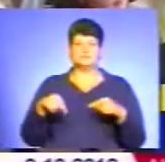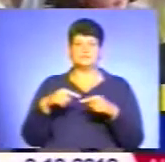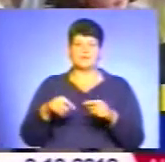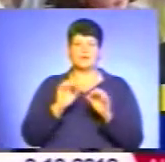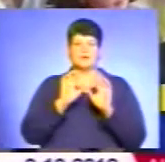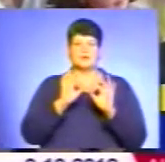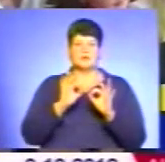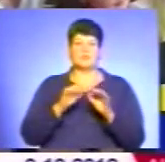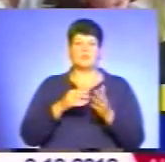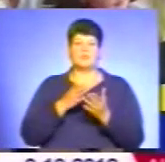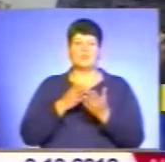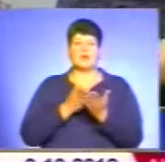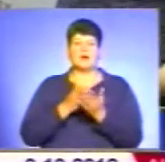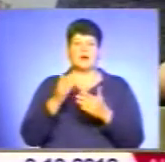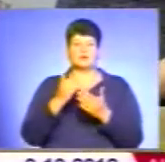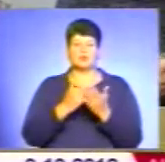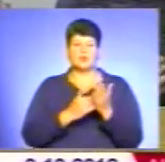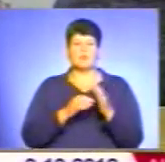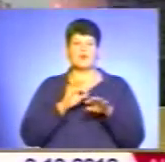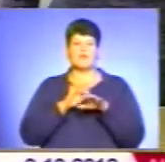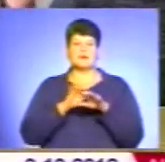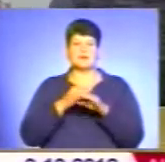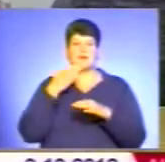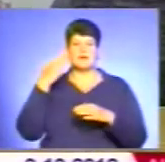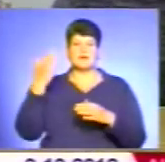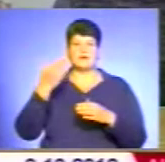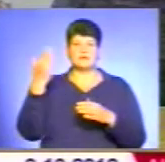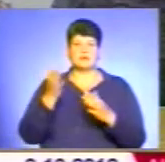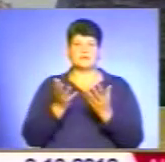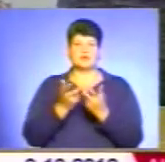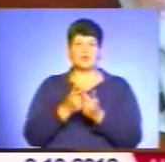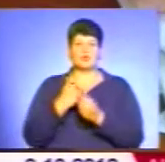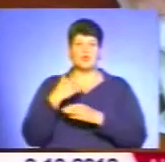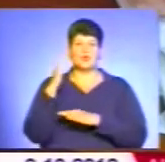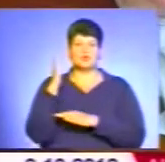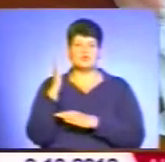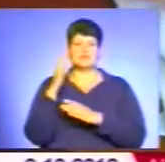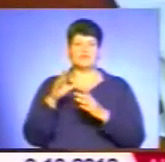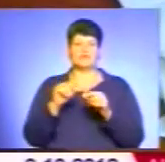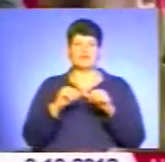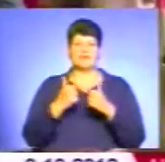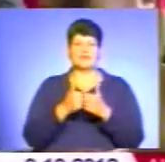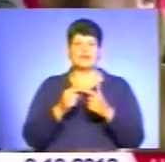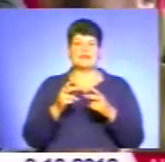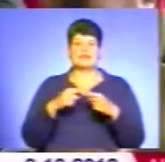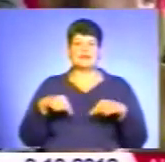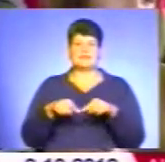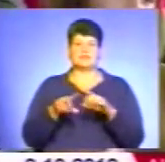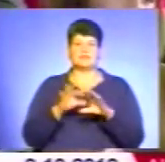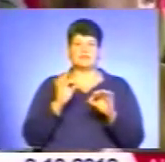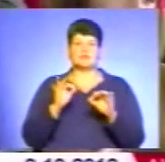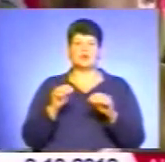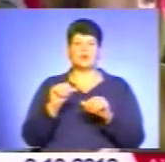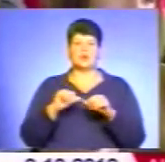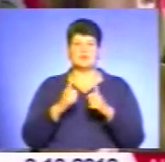передвиборчої агітації, процес голосування та підрахунок голосів, формування і діяльність виборчих комісій. На думку самих студентів,